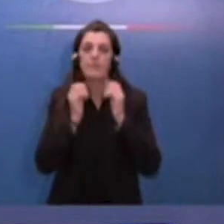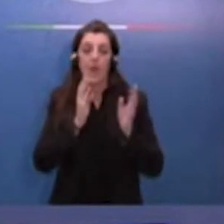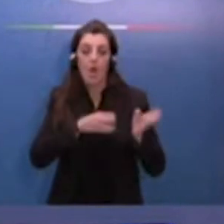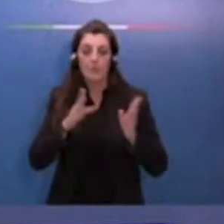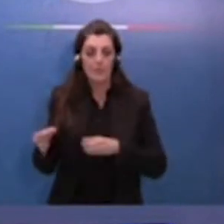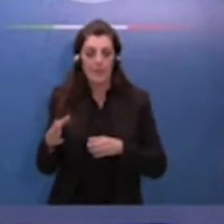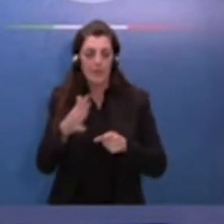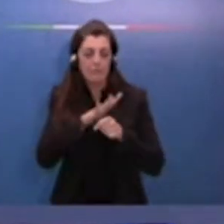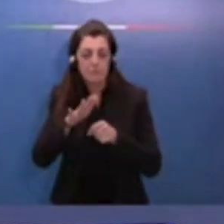nel passato.